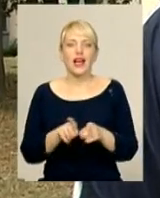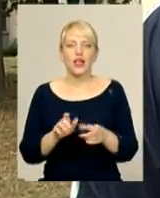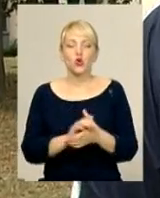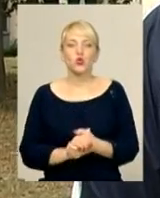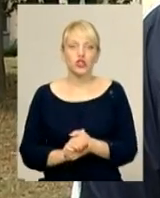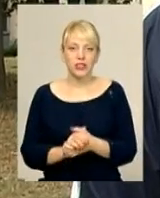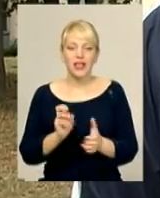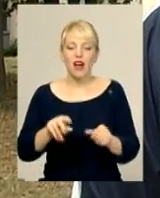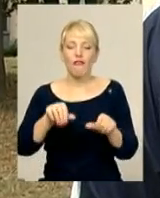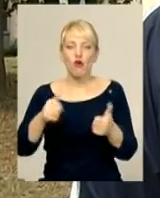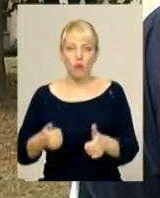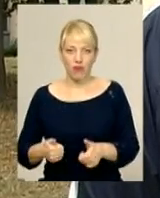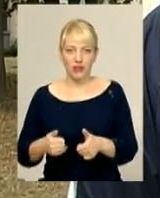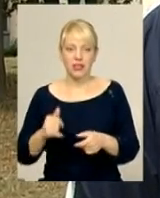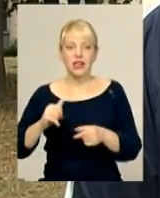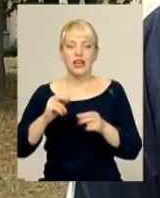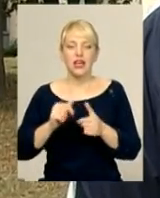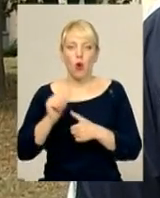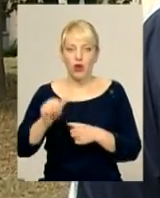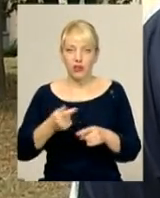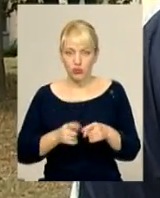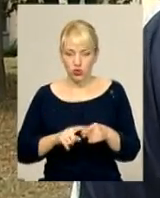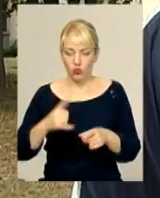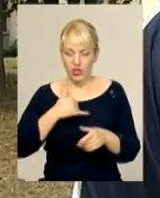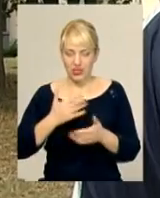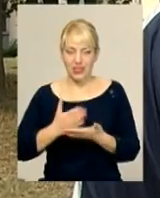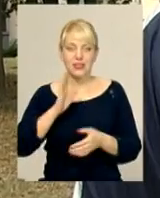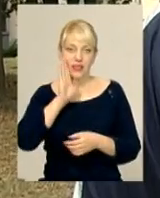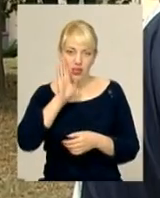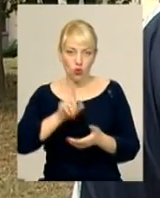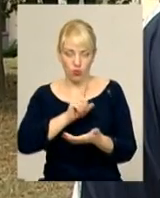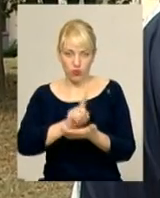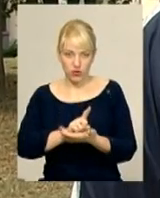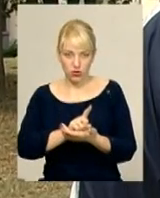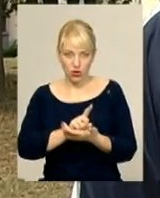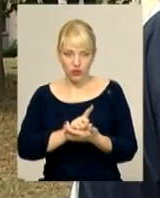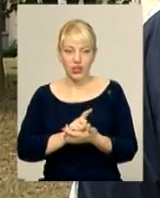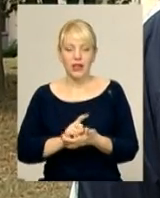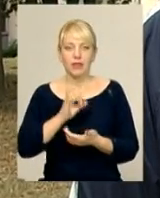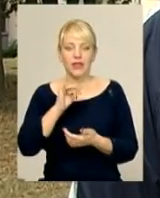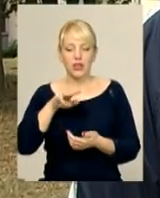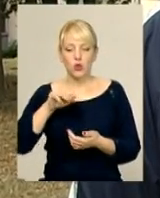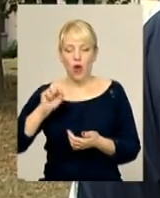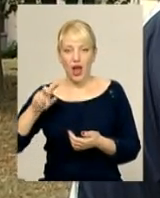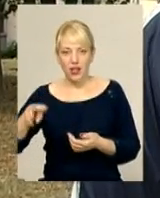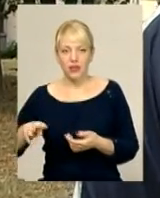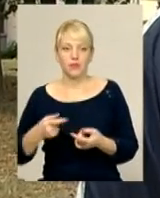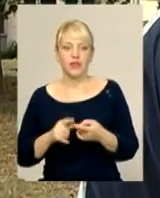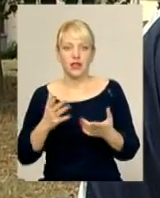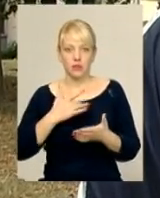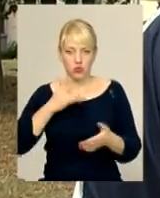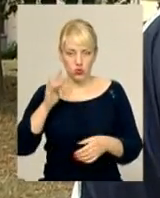Крім цього, у нас є зранку обов'язковий ритуал, який у нас там в проспекті описаний, який ми строго